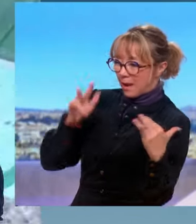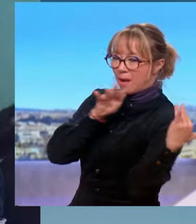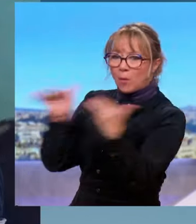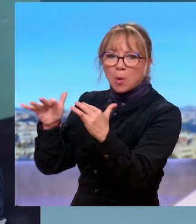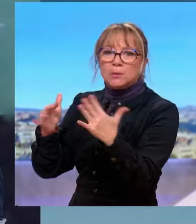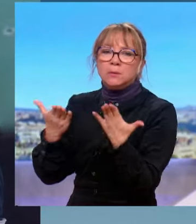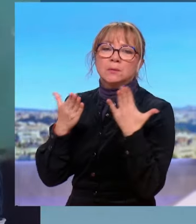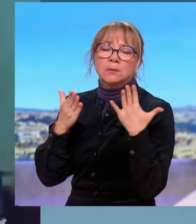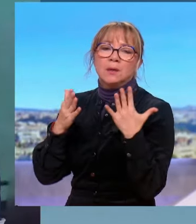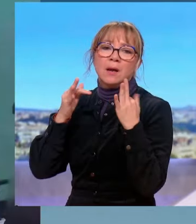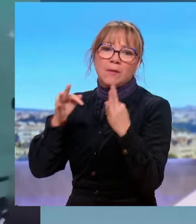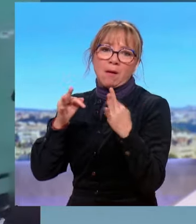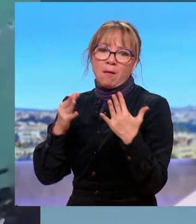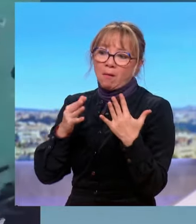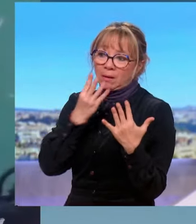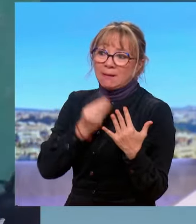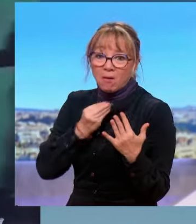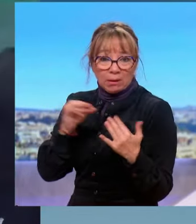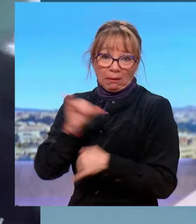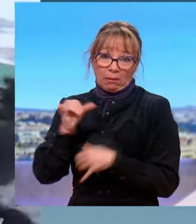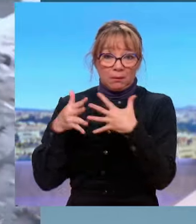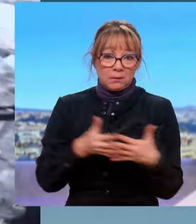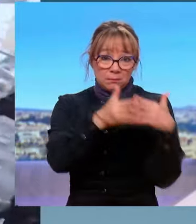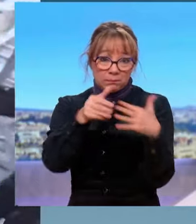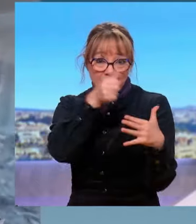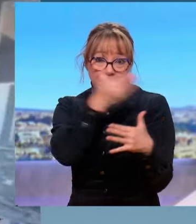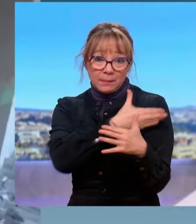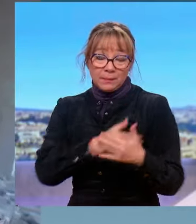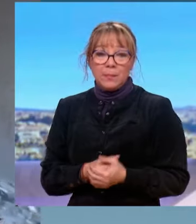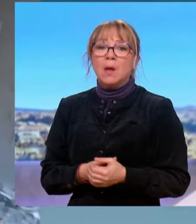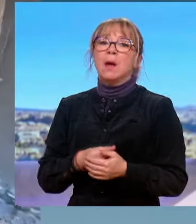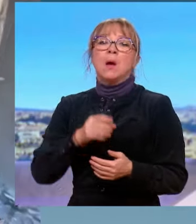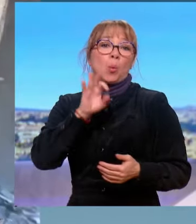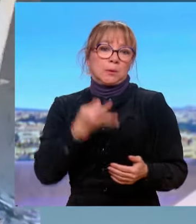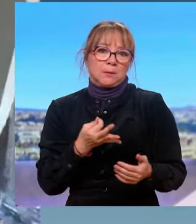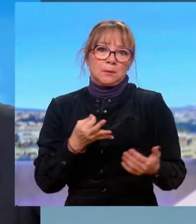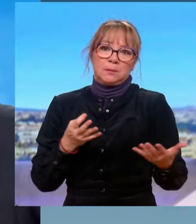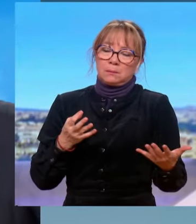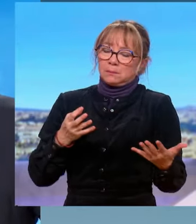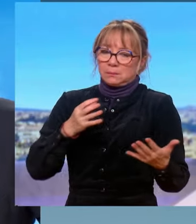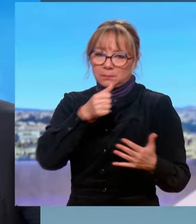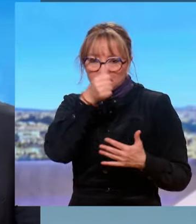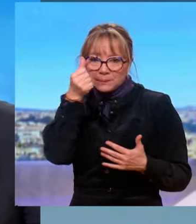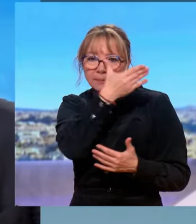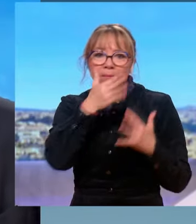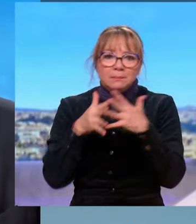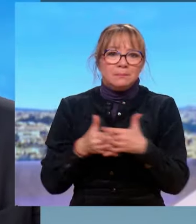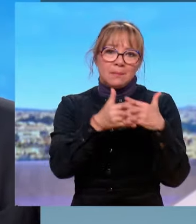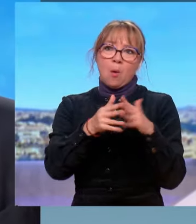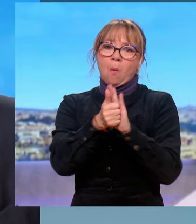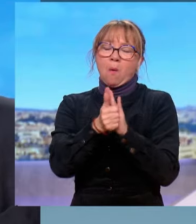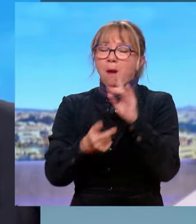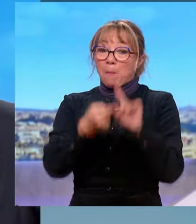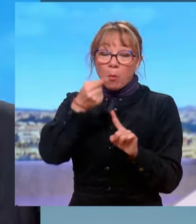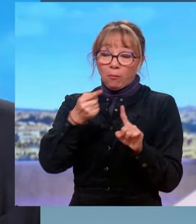sur l'État hébreu, ce sont les États-Unis. Vous en êtes conscient, aujourd'hui ? États-Unis ont un rôle, évidemment, extrêmement important dans la région, comme ils ont un rôle important